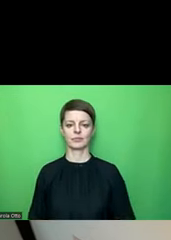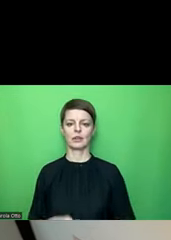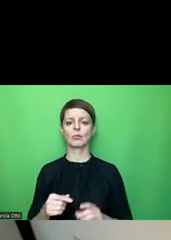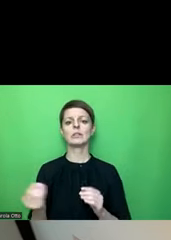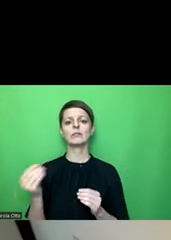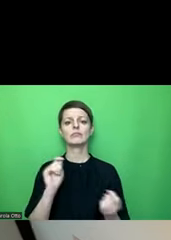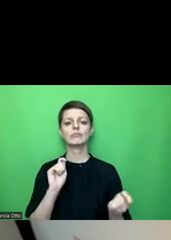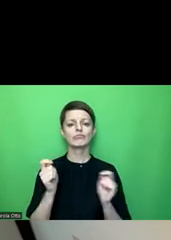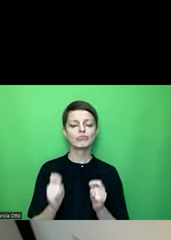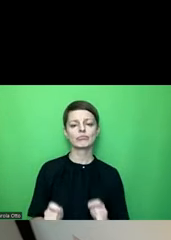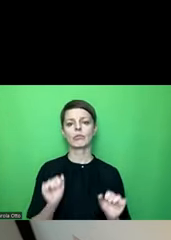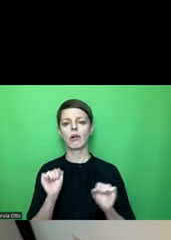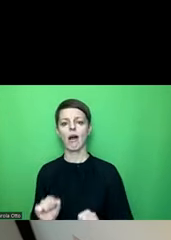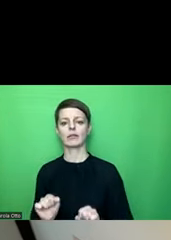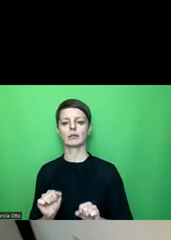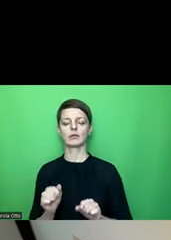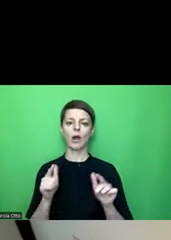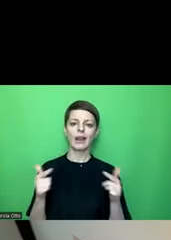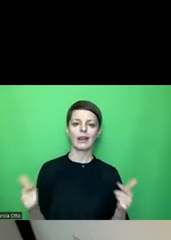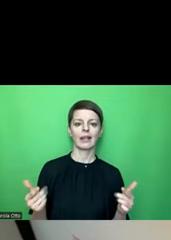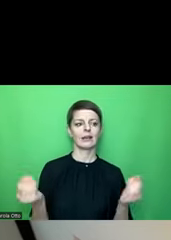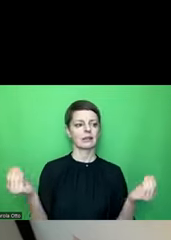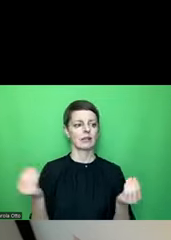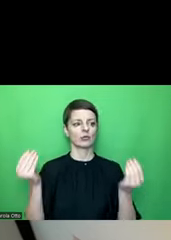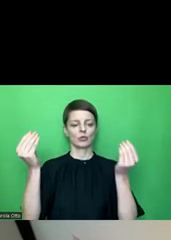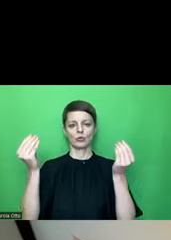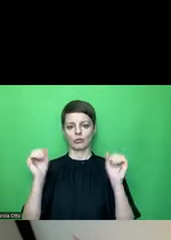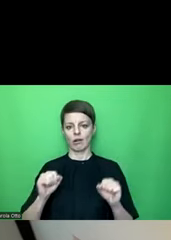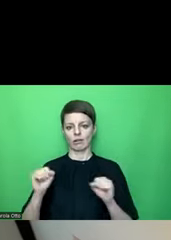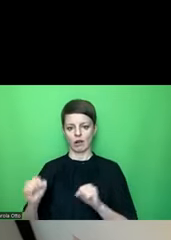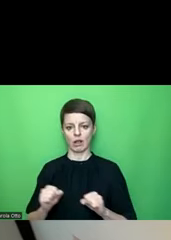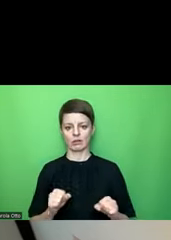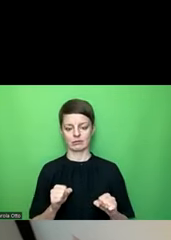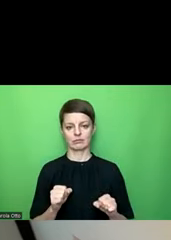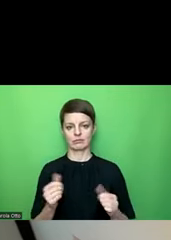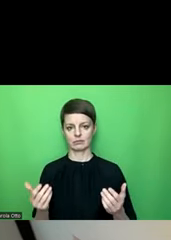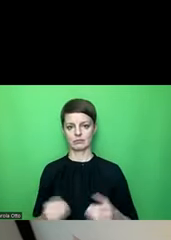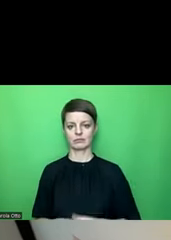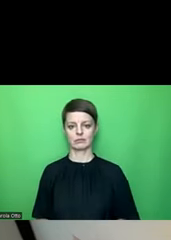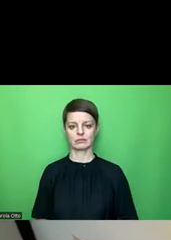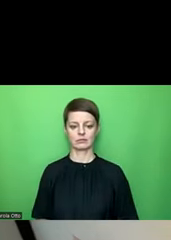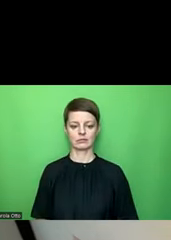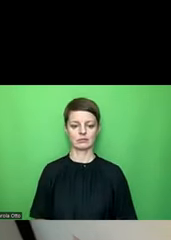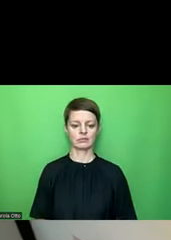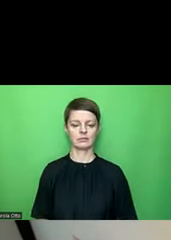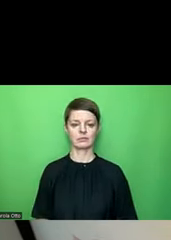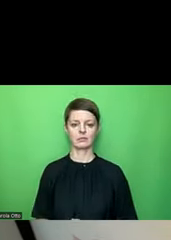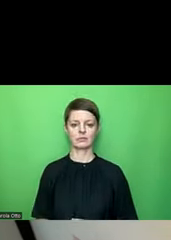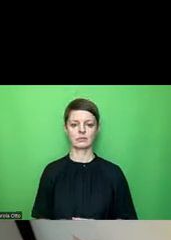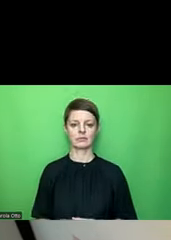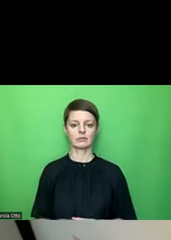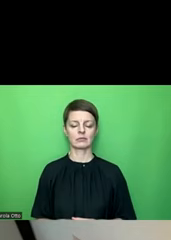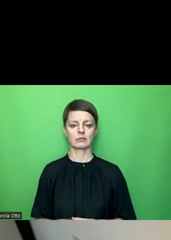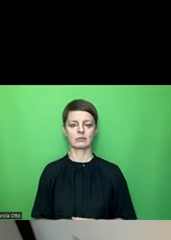rumspielen und kann dann auch noch Legenden reinmachen nun so, also solche Platen,